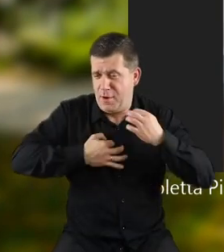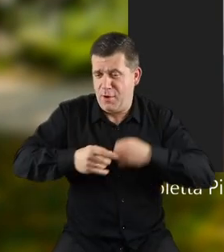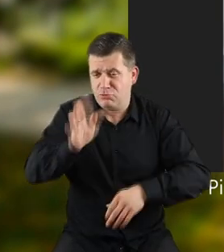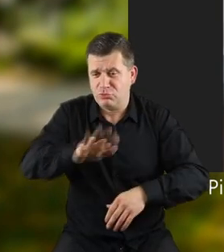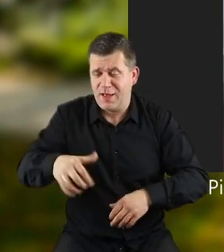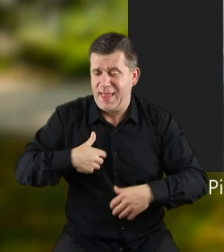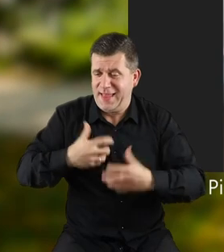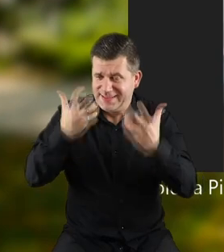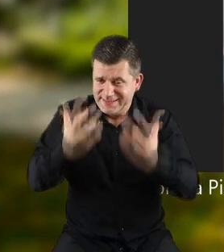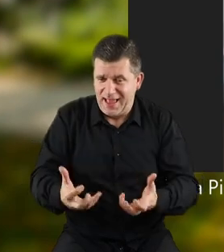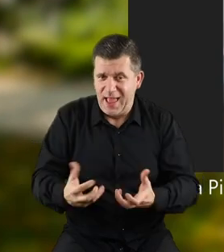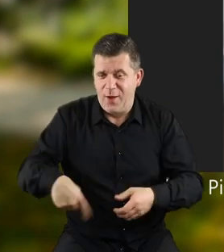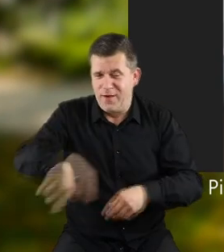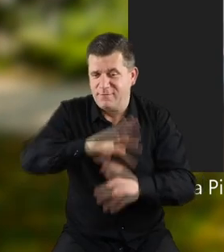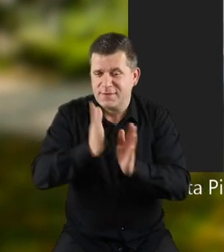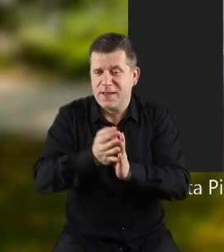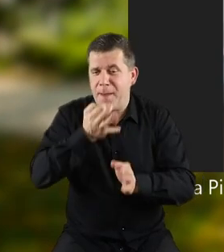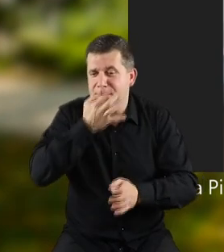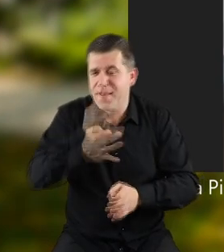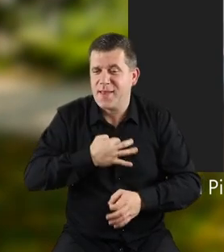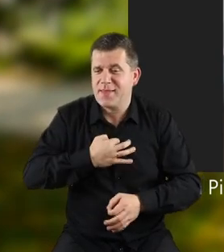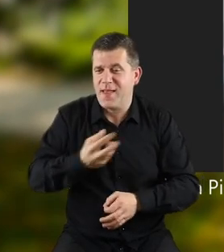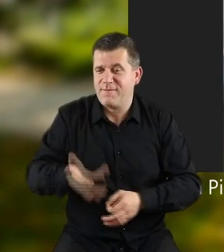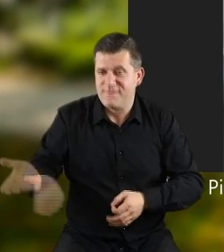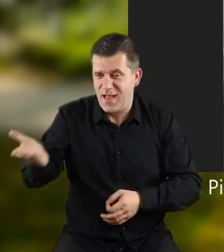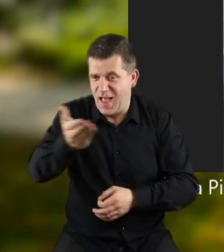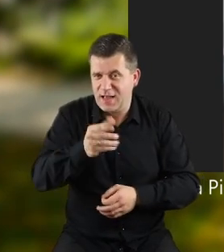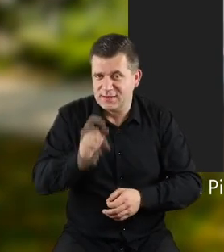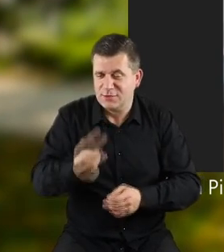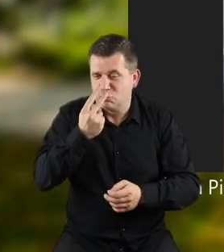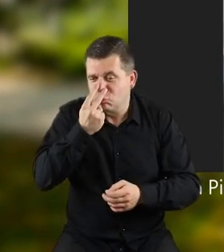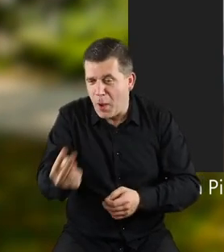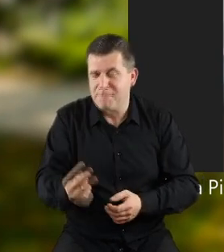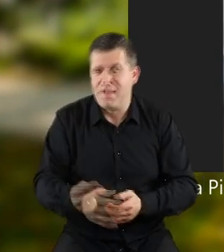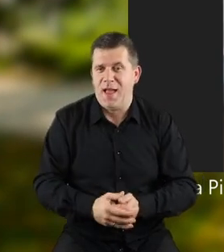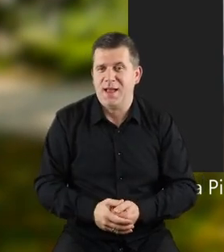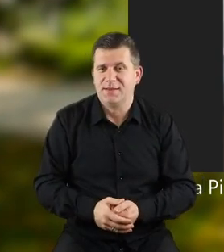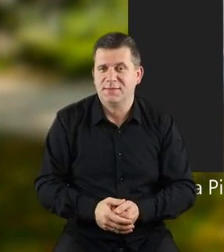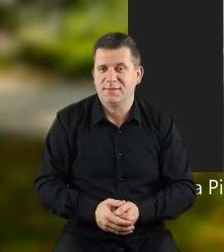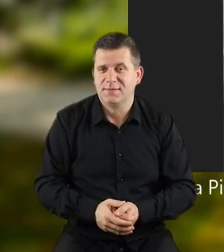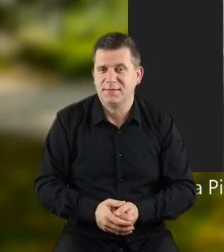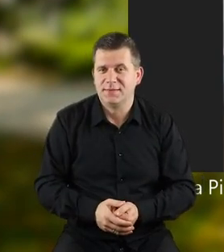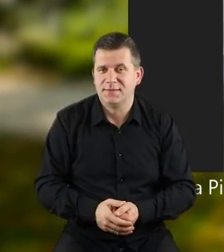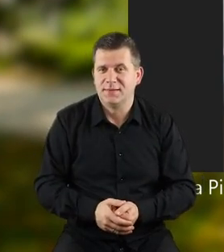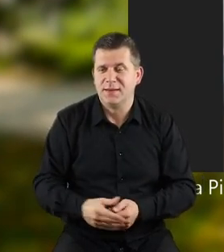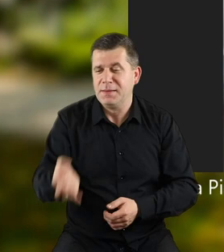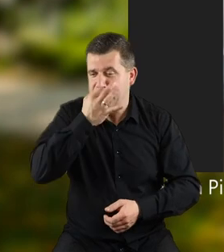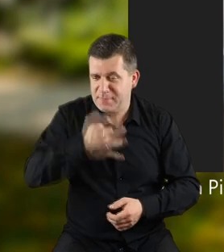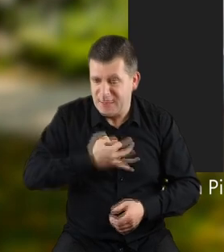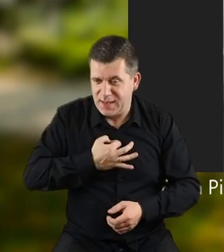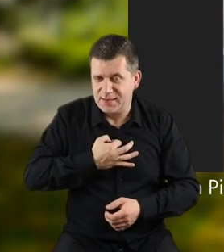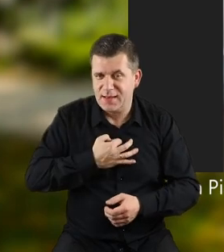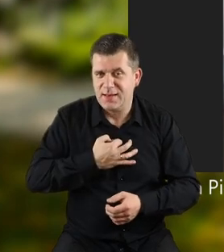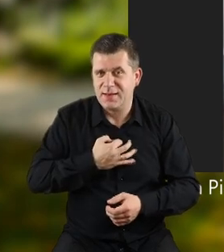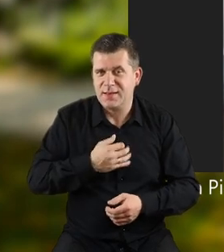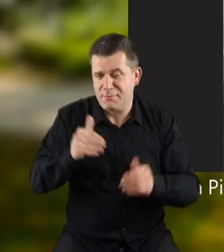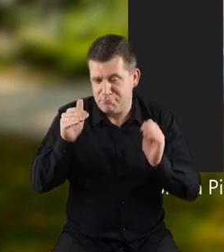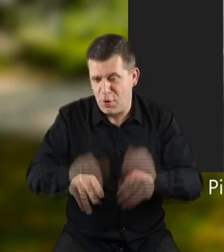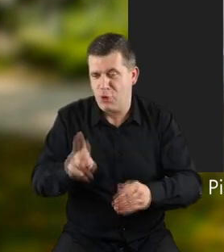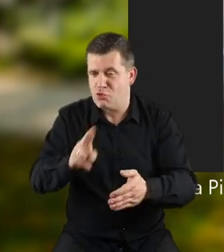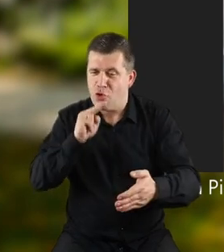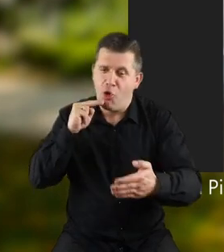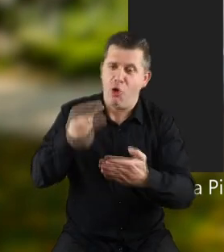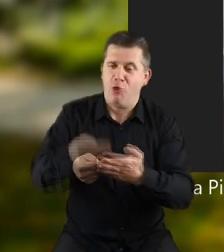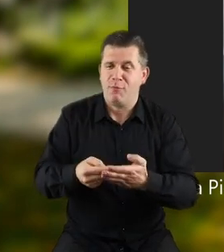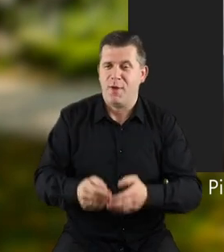od dzieci i ja bym chciała te pytania wasze tutaj zobaczyć i was, kto zadawał pytanie i słuchajcie,